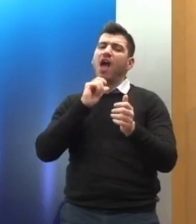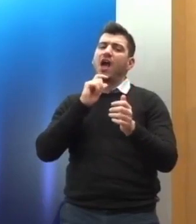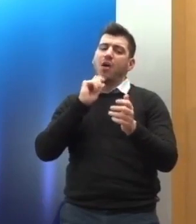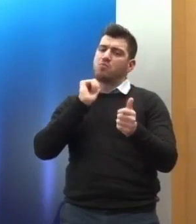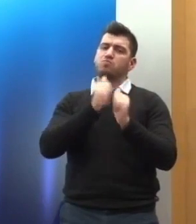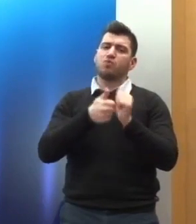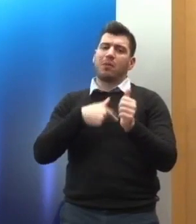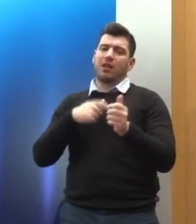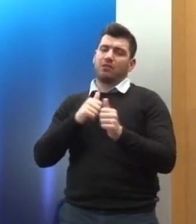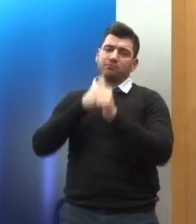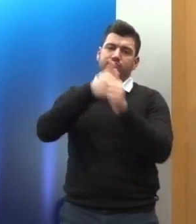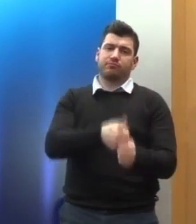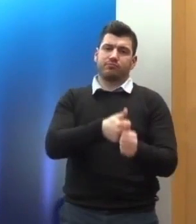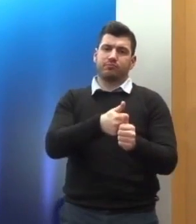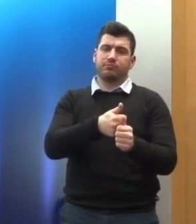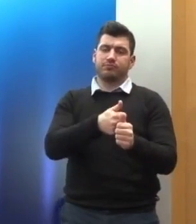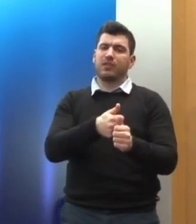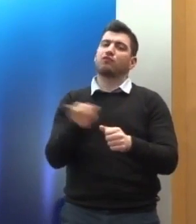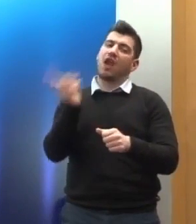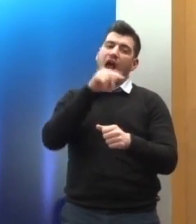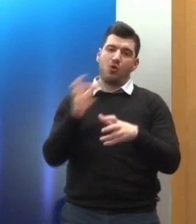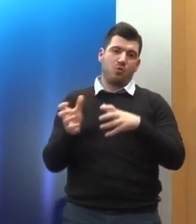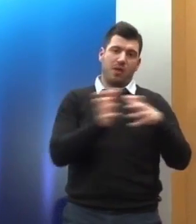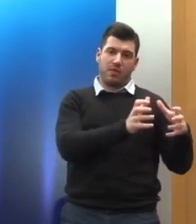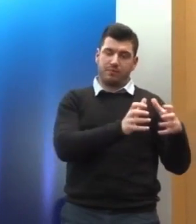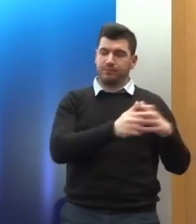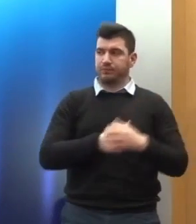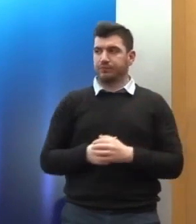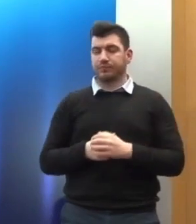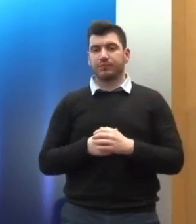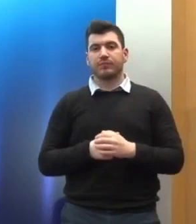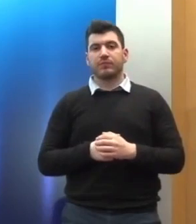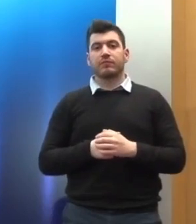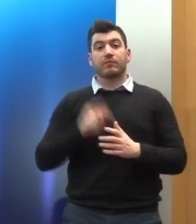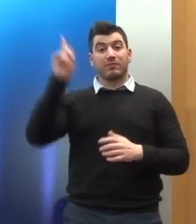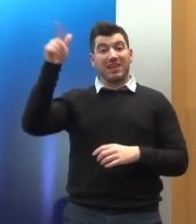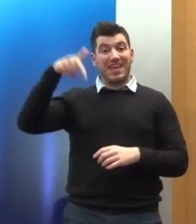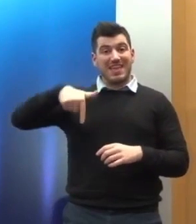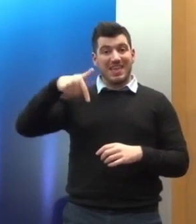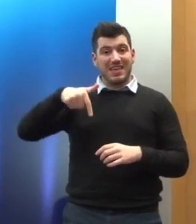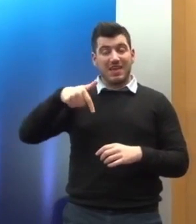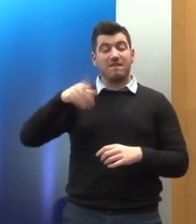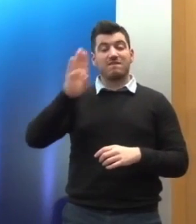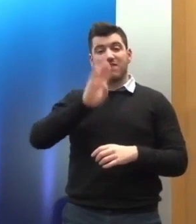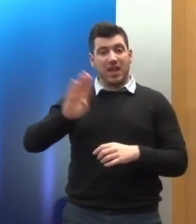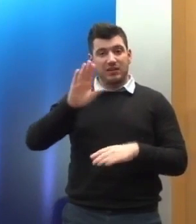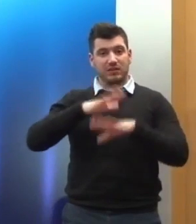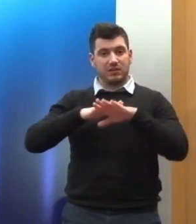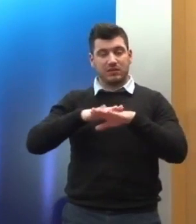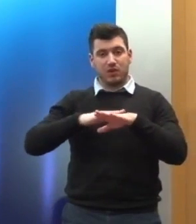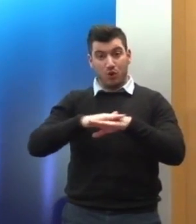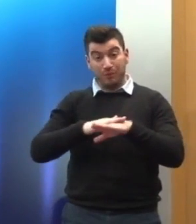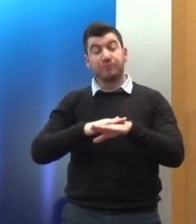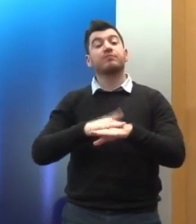αναφερθώ. Ήδη δε από τη διάσκεπτη της Βιέννης ξέρουμε ότι όλα τα δικαιώματα και τα